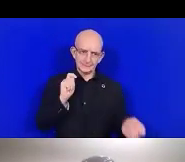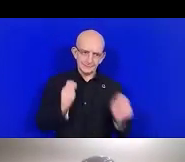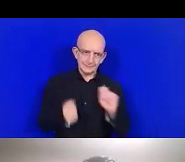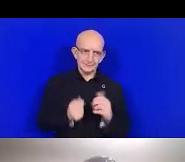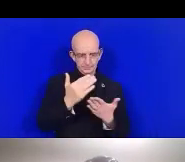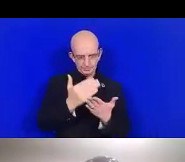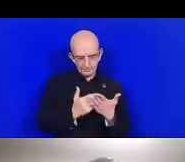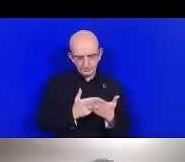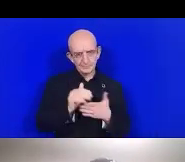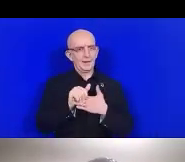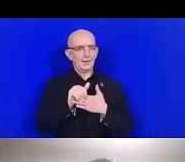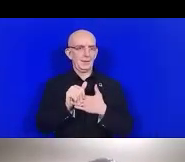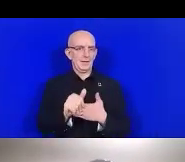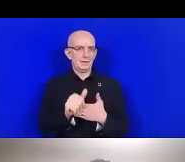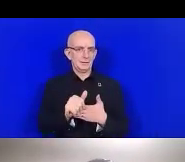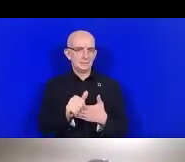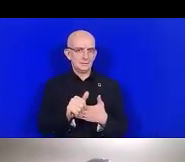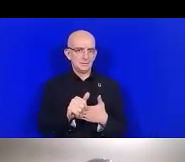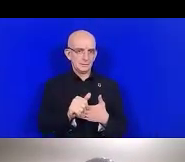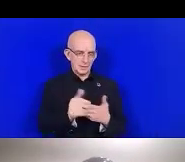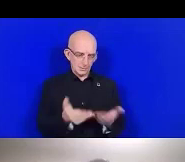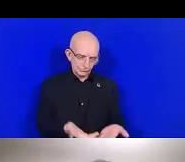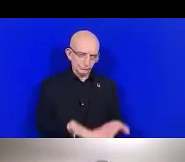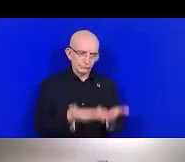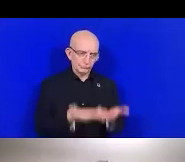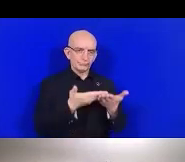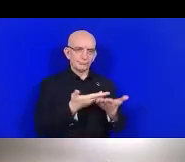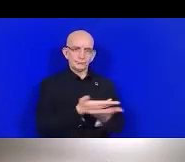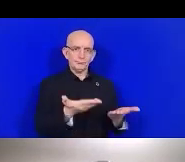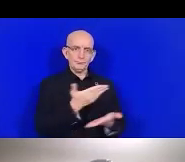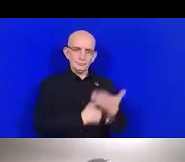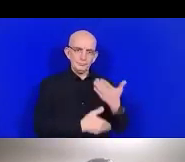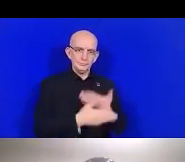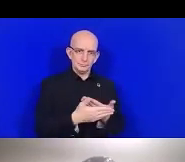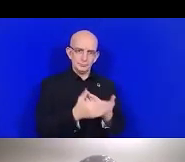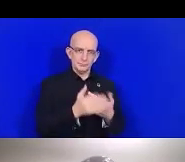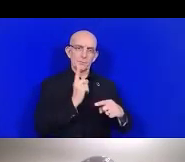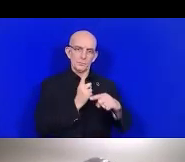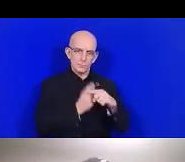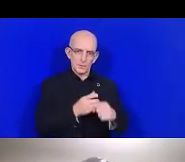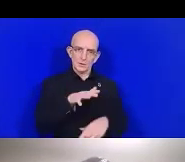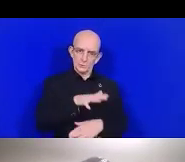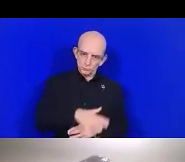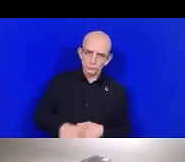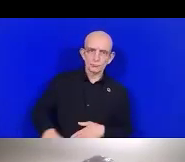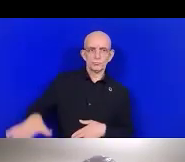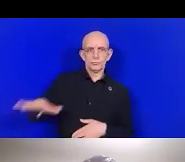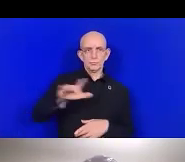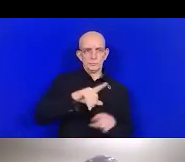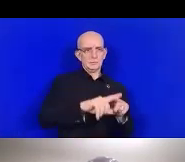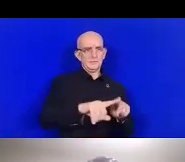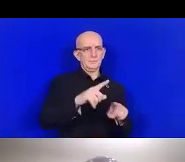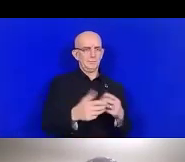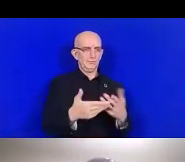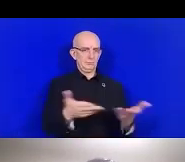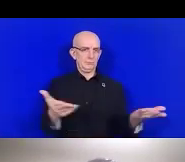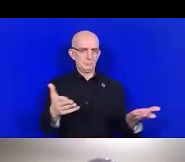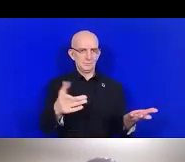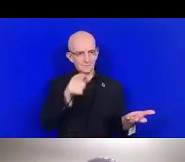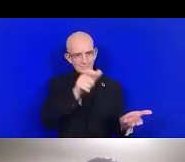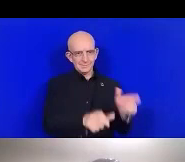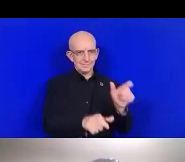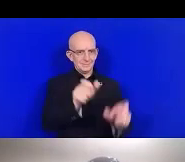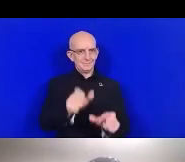personnes en situation de handicap, mais aussi sur tout ce qui entoure